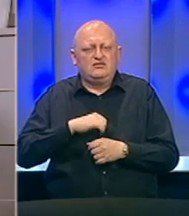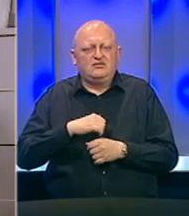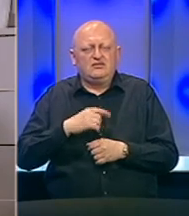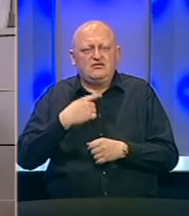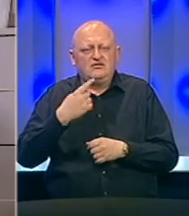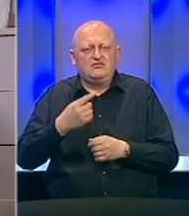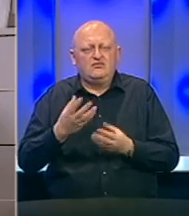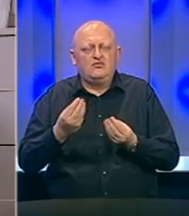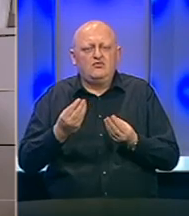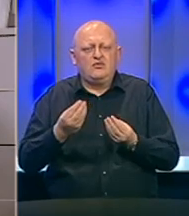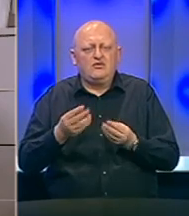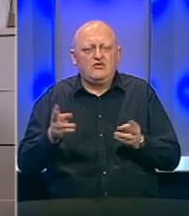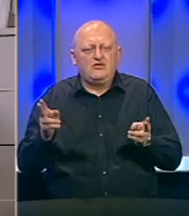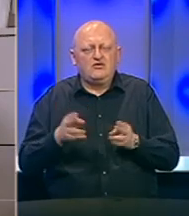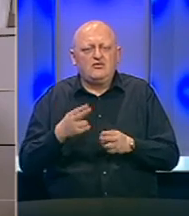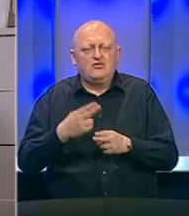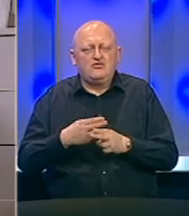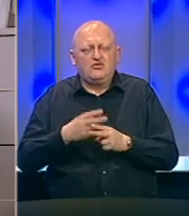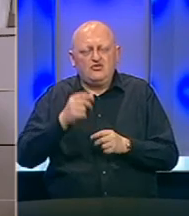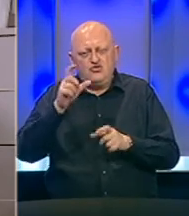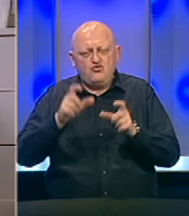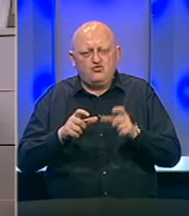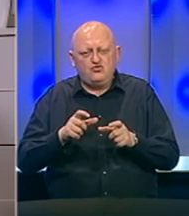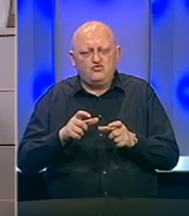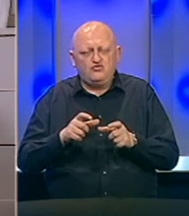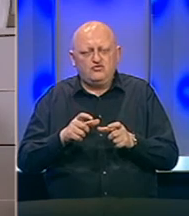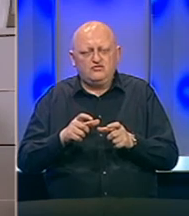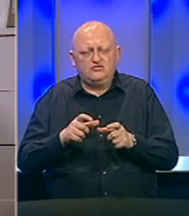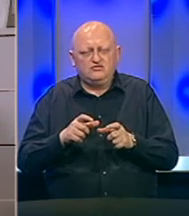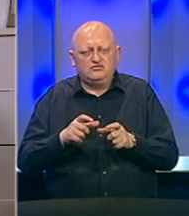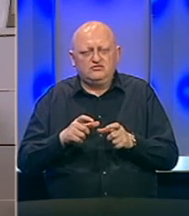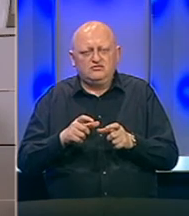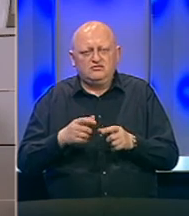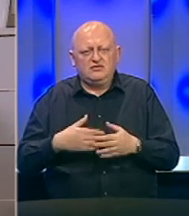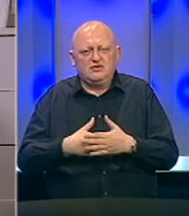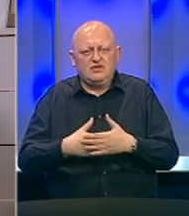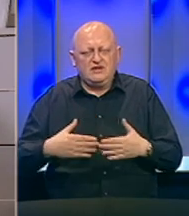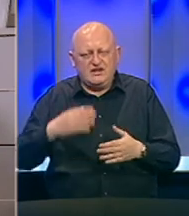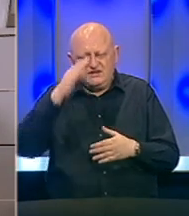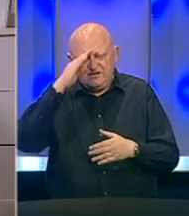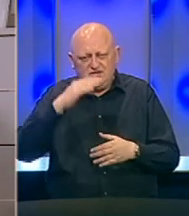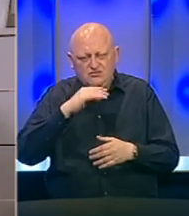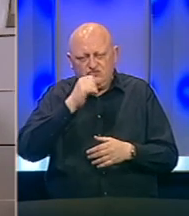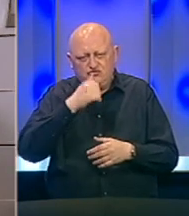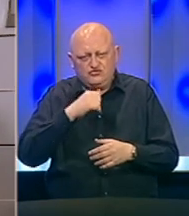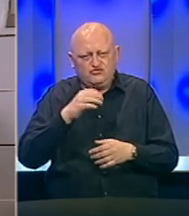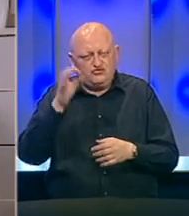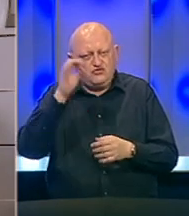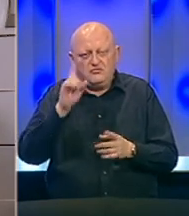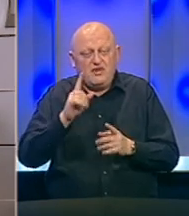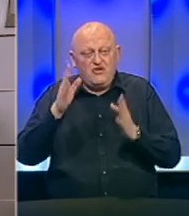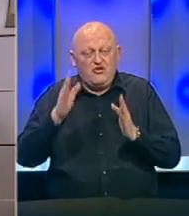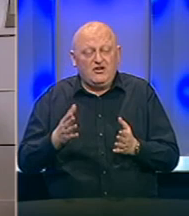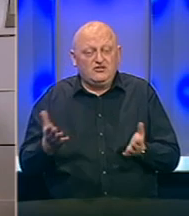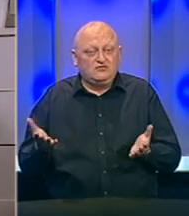je puno, puno, puno manje zareženih ljudi na granici sa Italijom, što je v principu nevrovatno.